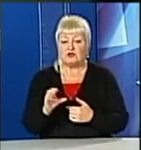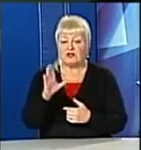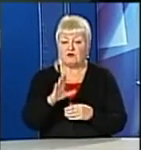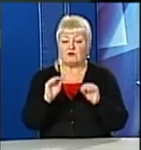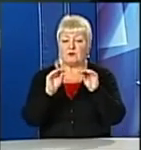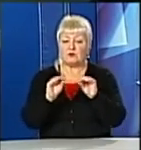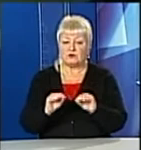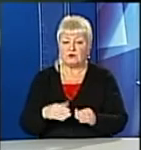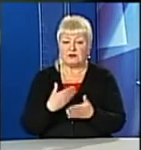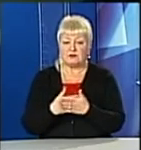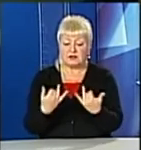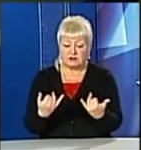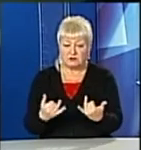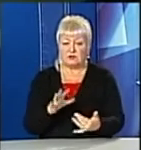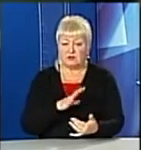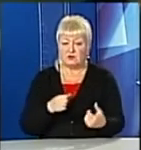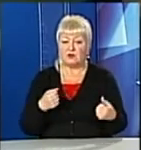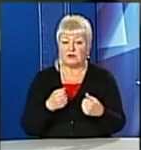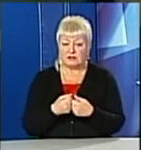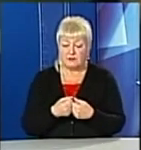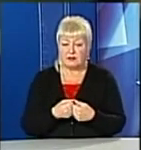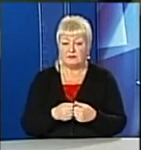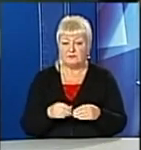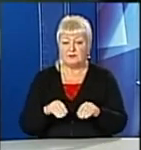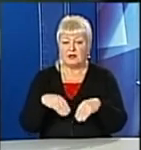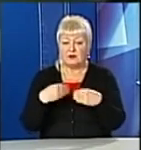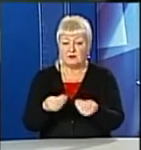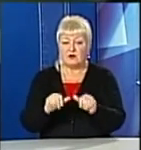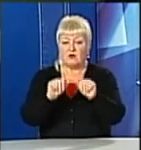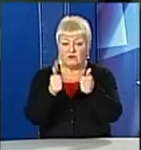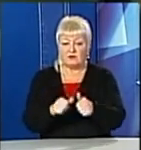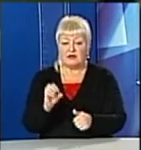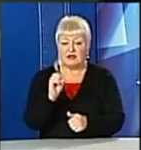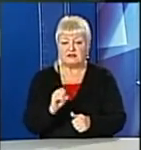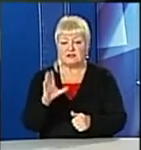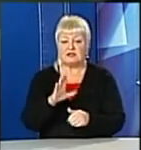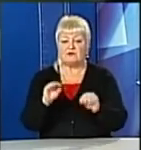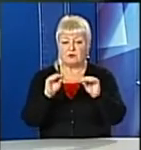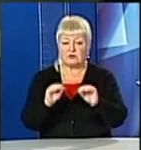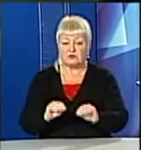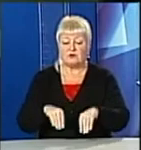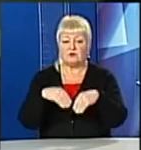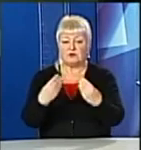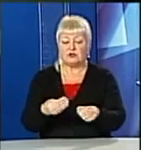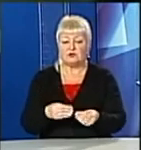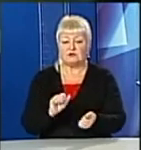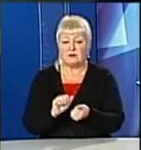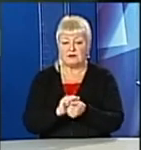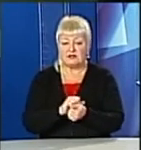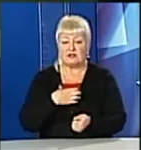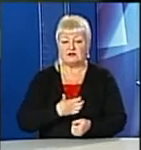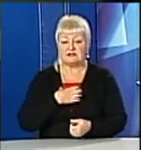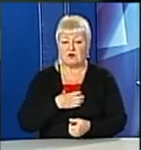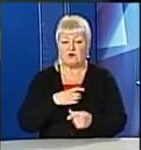наприклад, сьогодні відбулося ДТП, оформляється європротокол, подаються сьогодні матеріали в страхову компанію, і